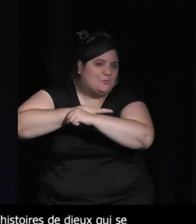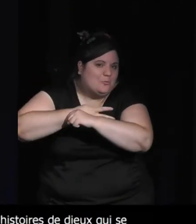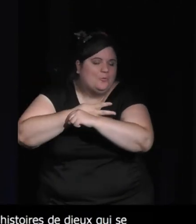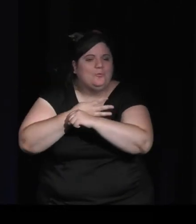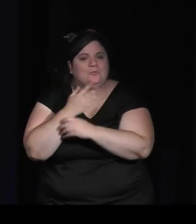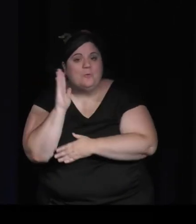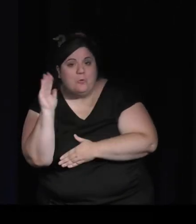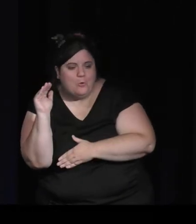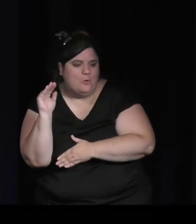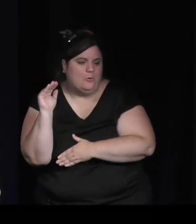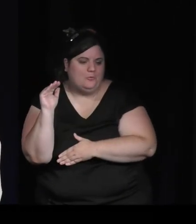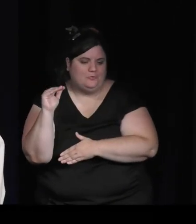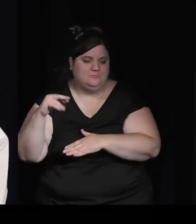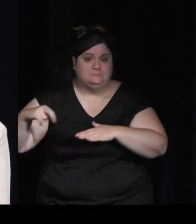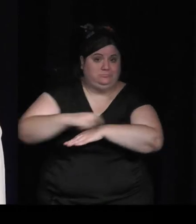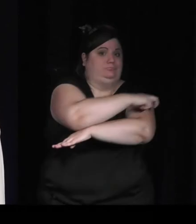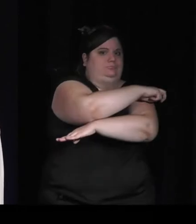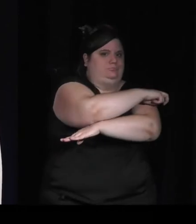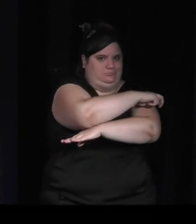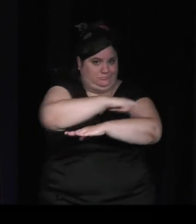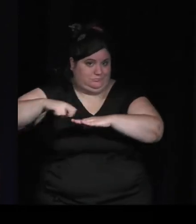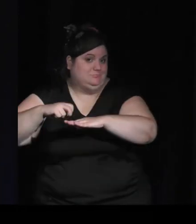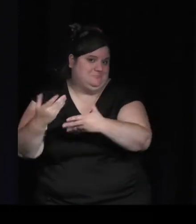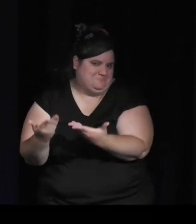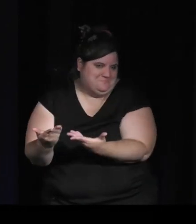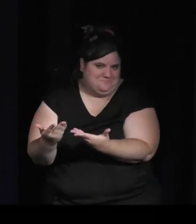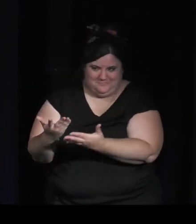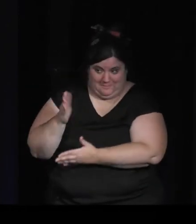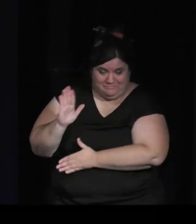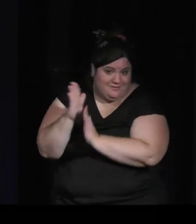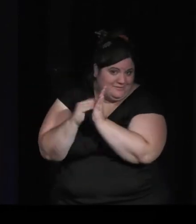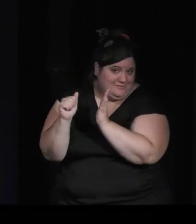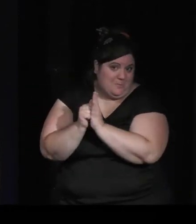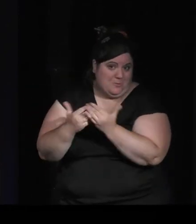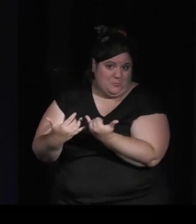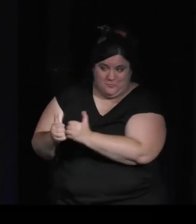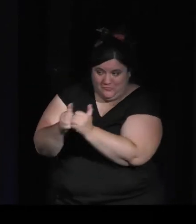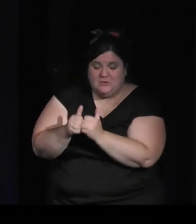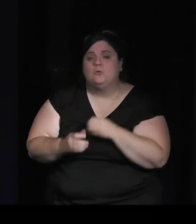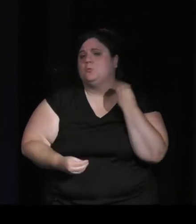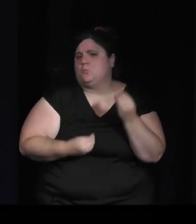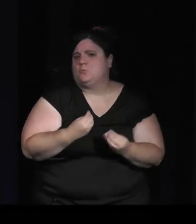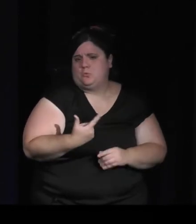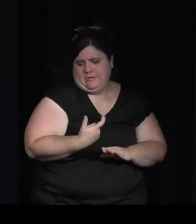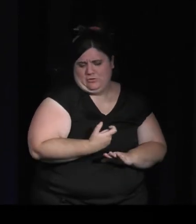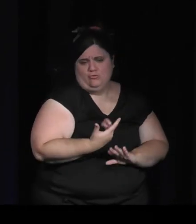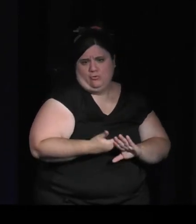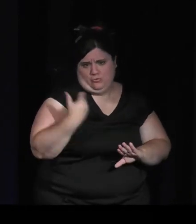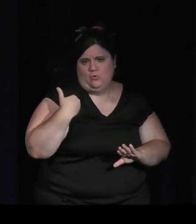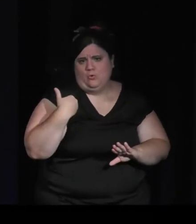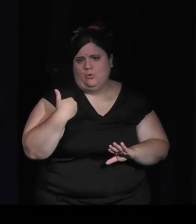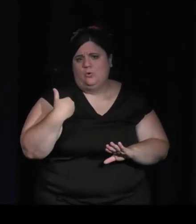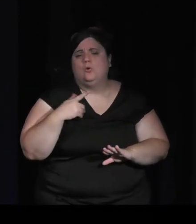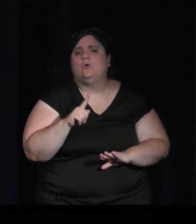mais il y a deux jours sur le Game Pass sur Xbox il y un jeu vidéo qui est sorti qui s'appelle I Am Fish